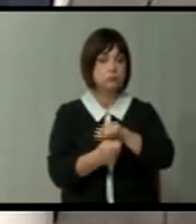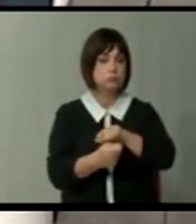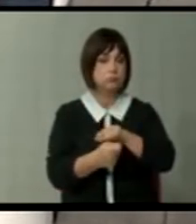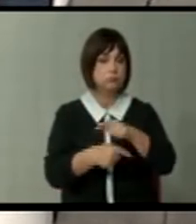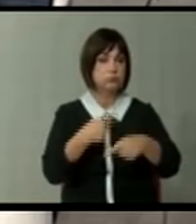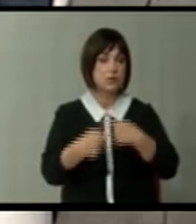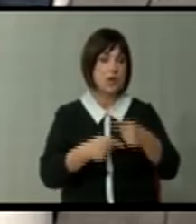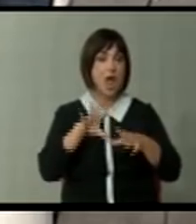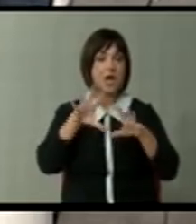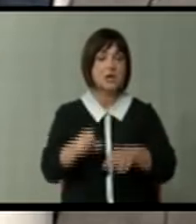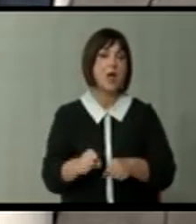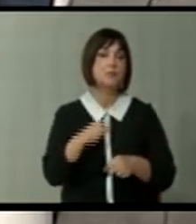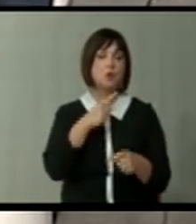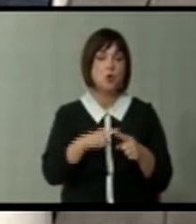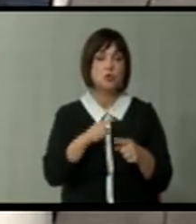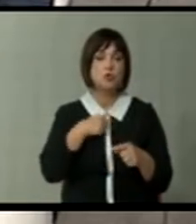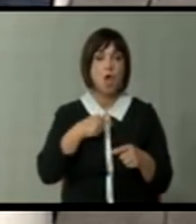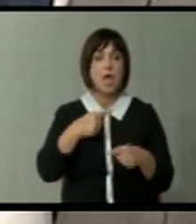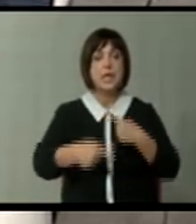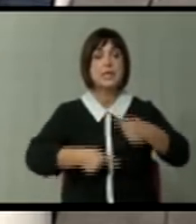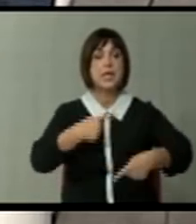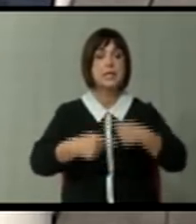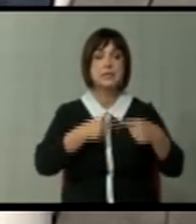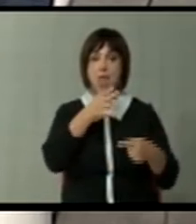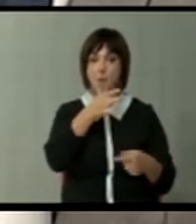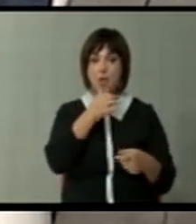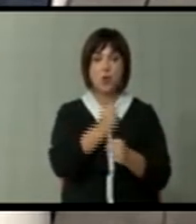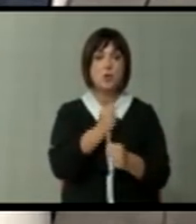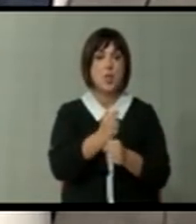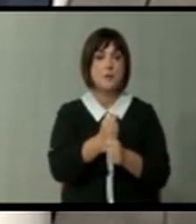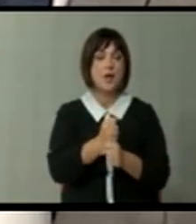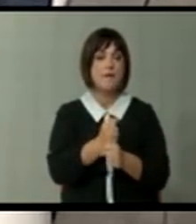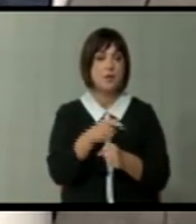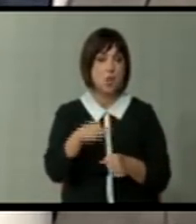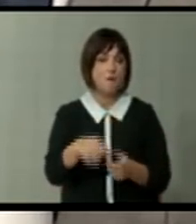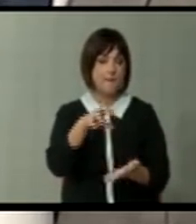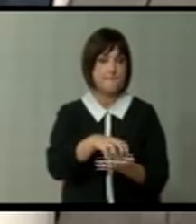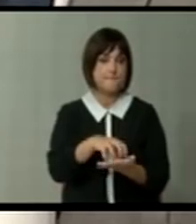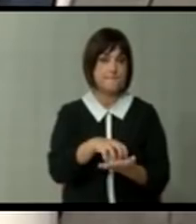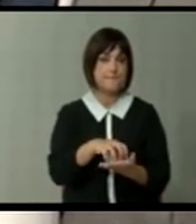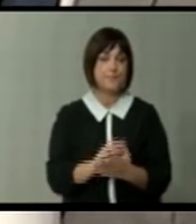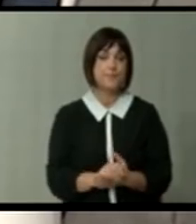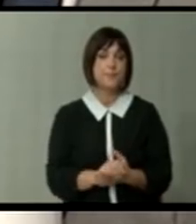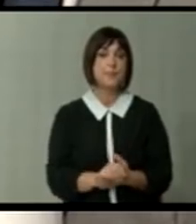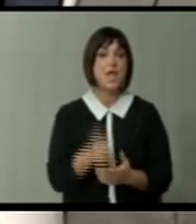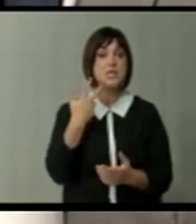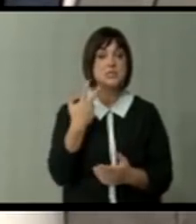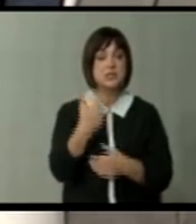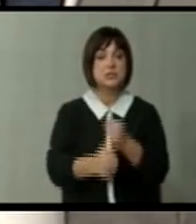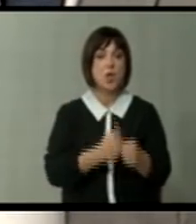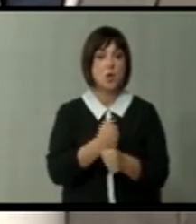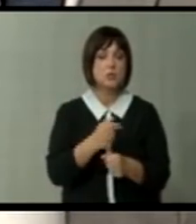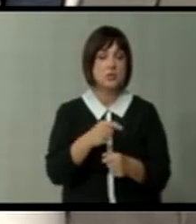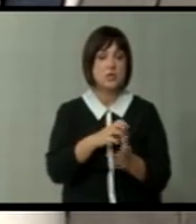транзицијски грабеж на она што генерацији македонци го создавале на оваат лоп. 30 години траја